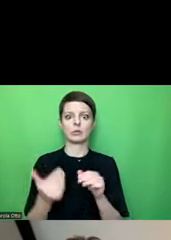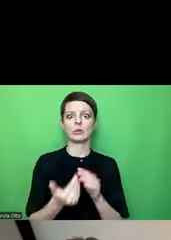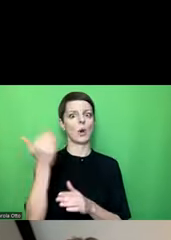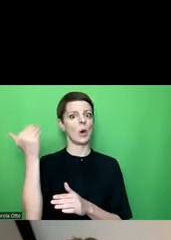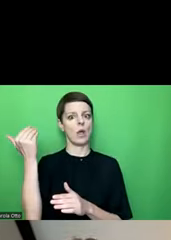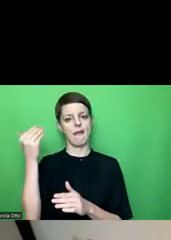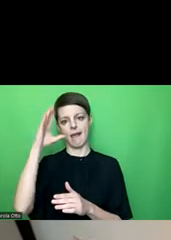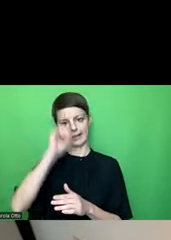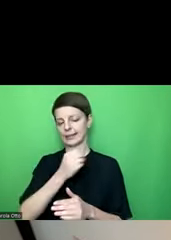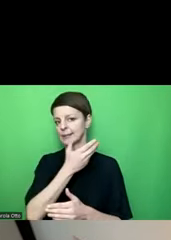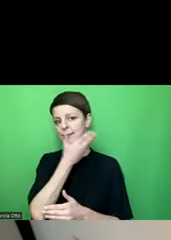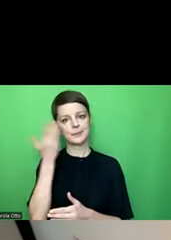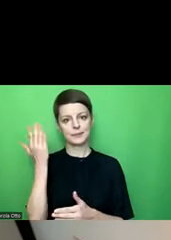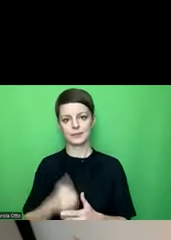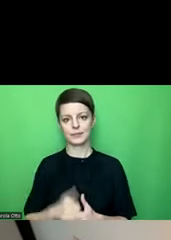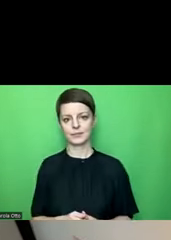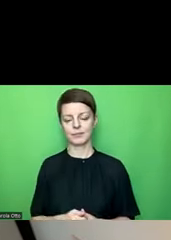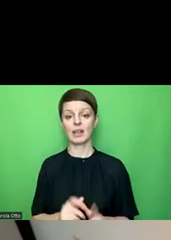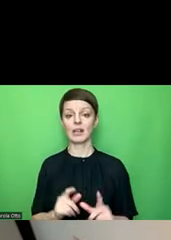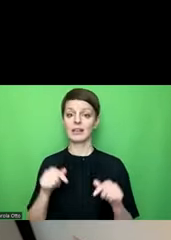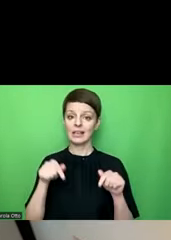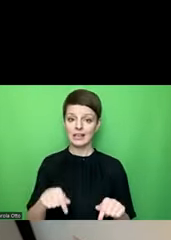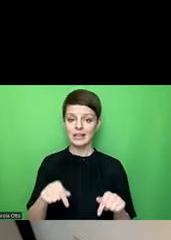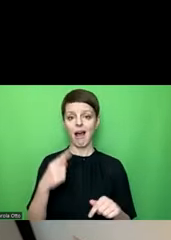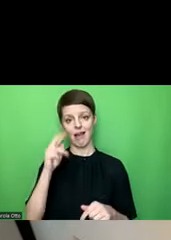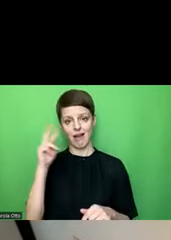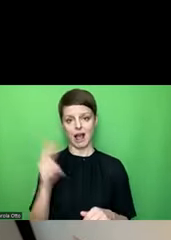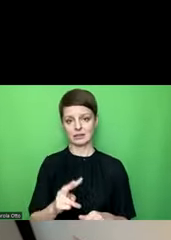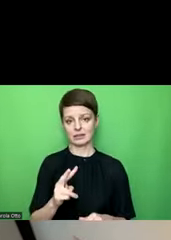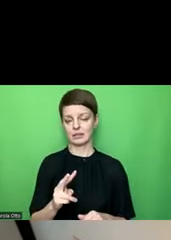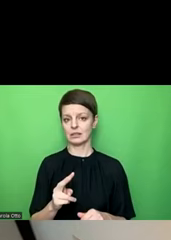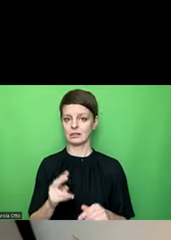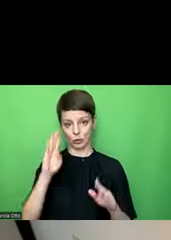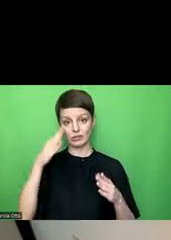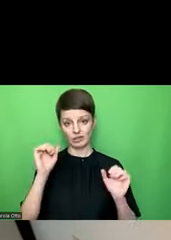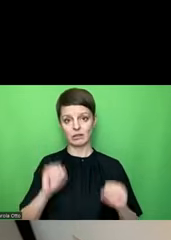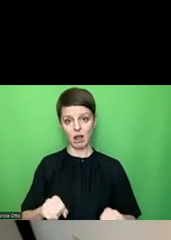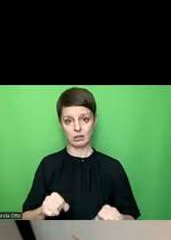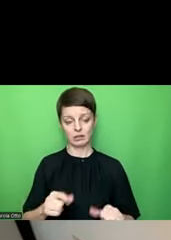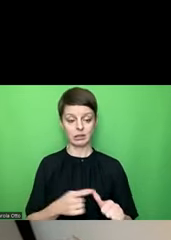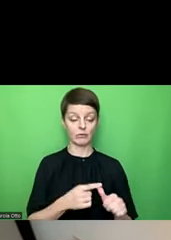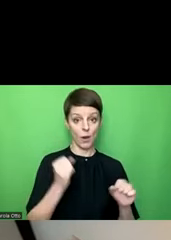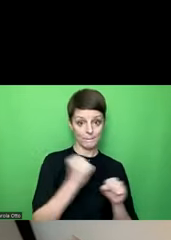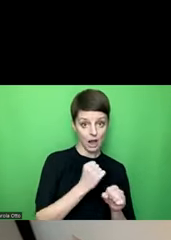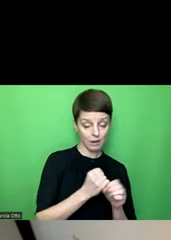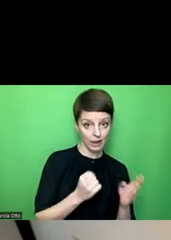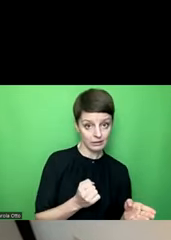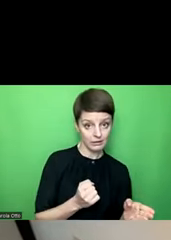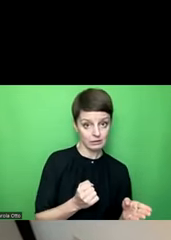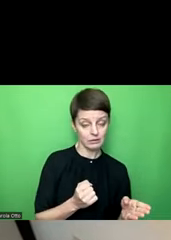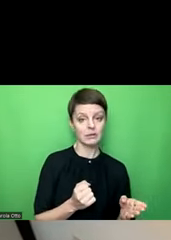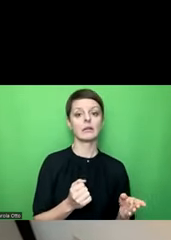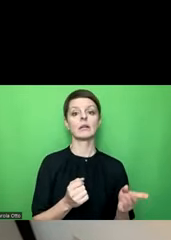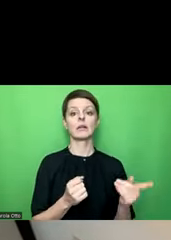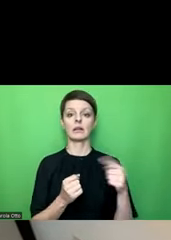Erkenntnisse. Das heißt, wir können uns hier auf diese eine Ansicht konzentrieren, sowohl zum Bearbeiten von Excel-Dateien als